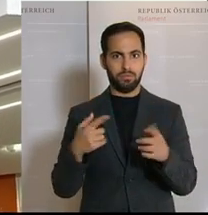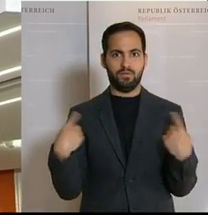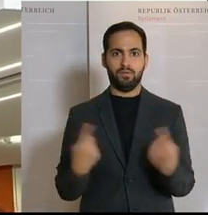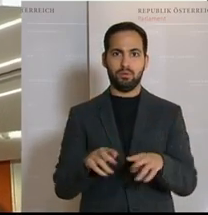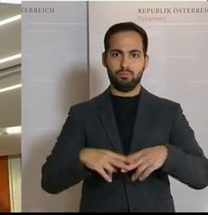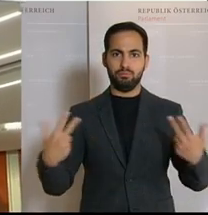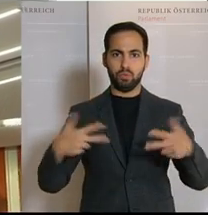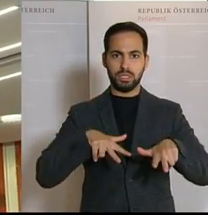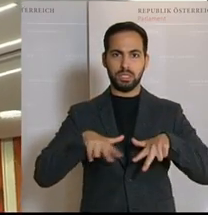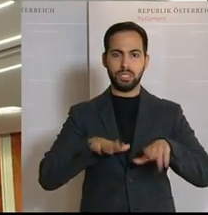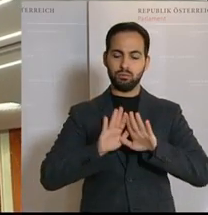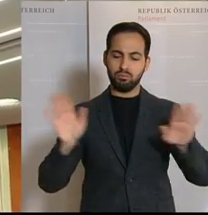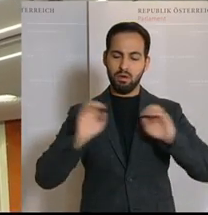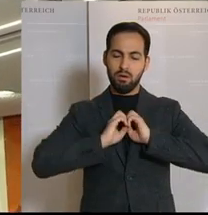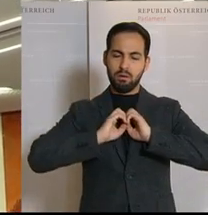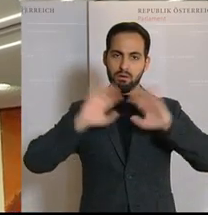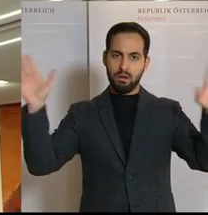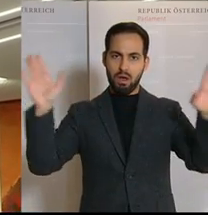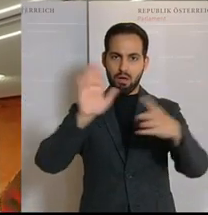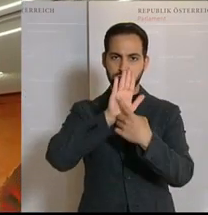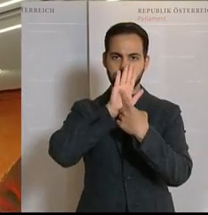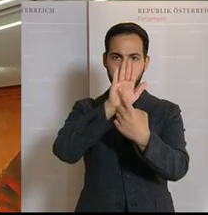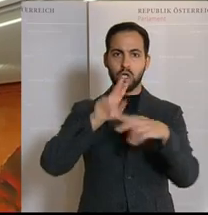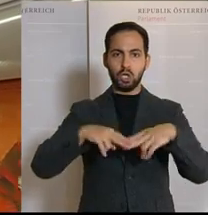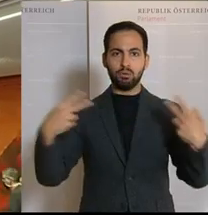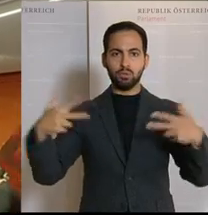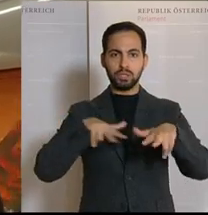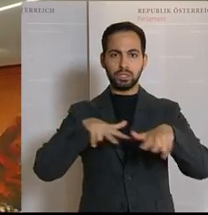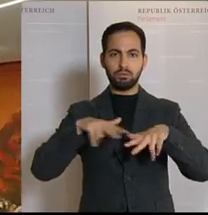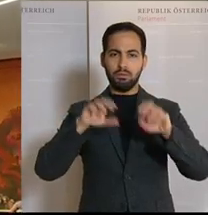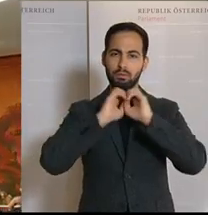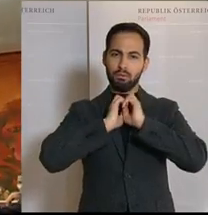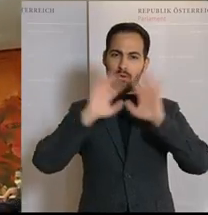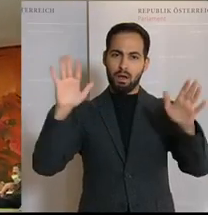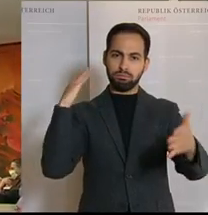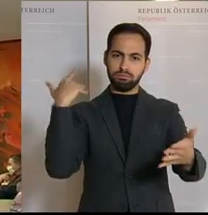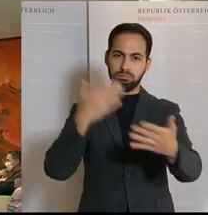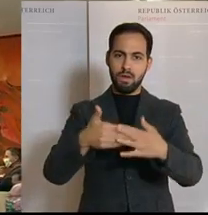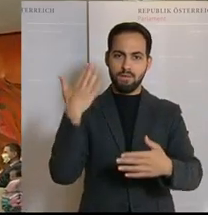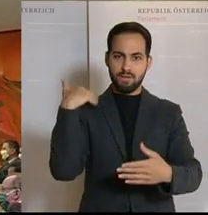sondern dass es hier ein konsequentes und behutsames Vorgehen seitens der Bundesregierung gegeben hat.